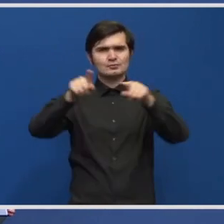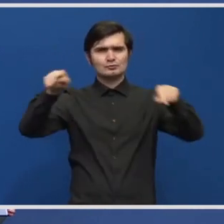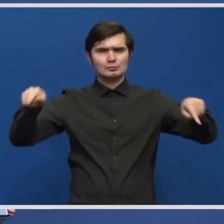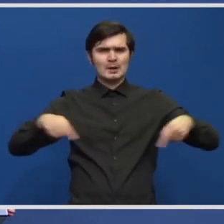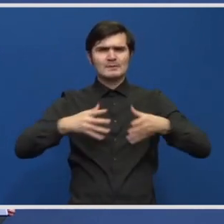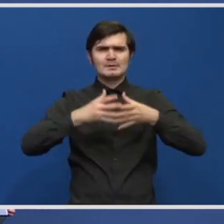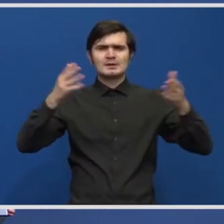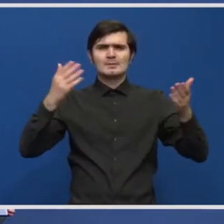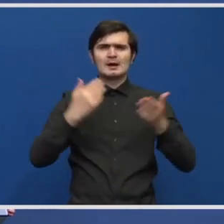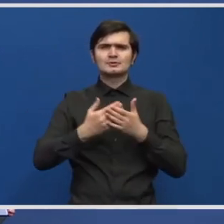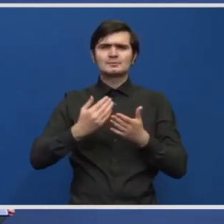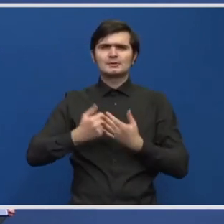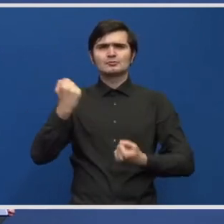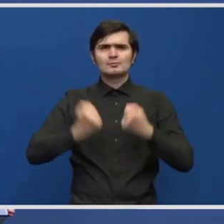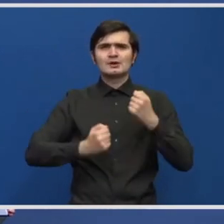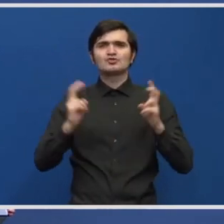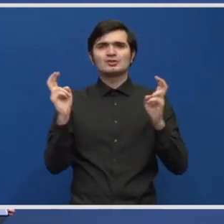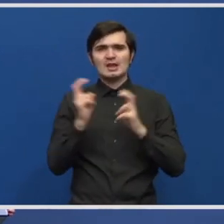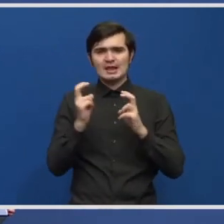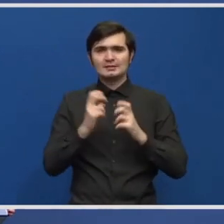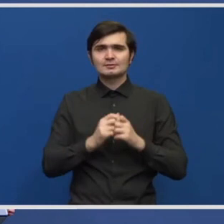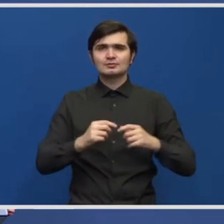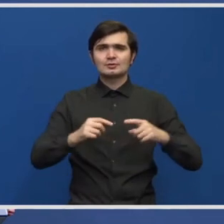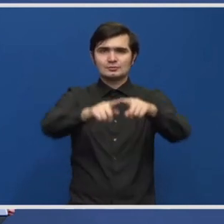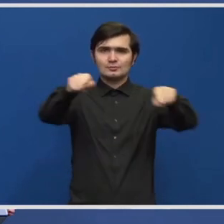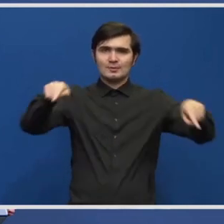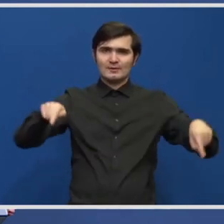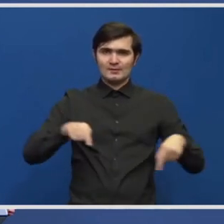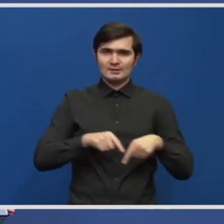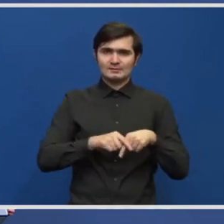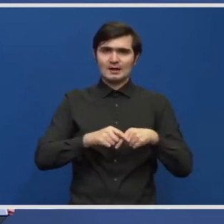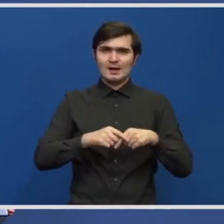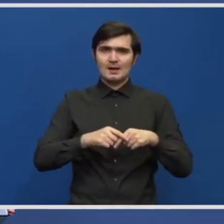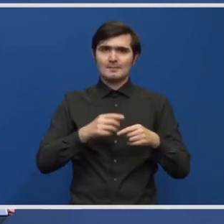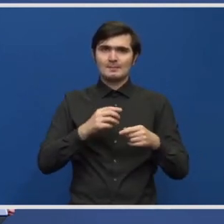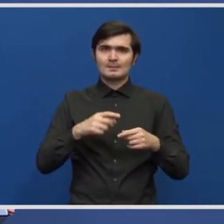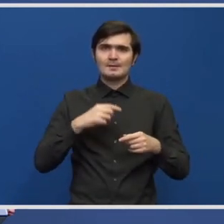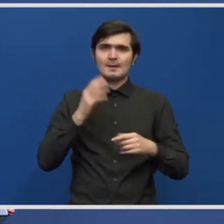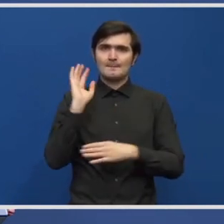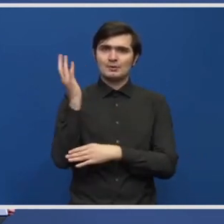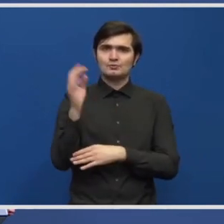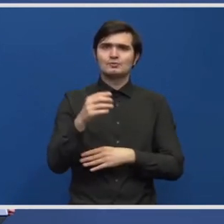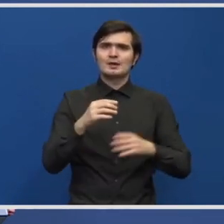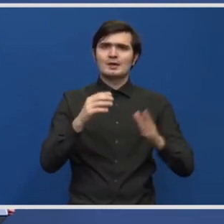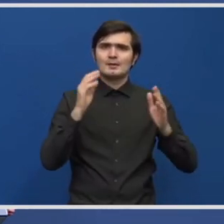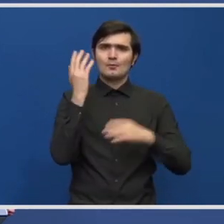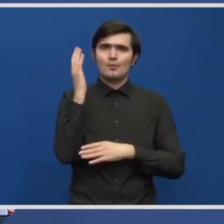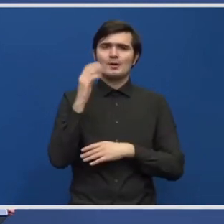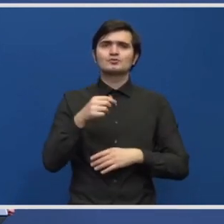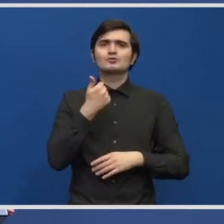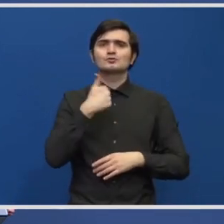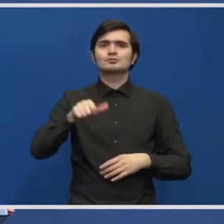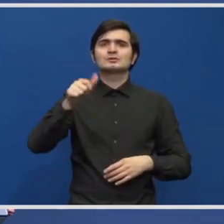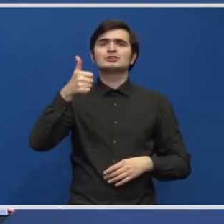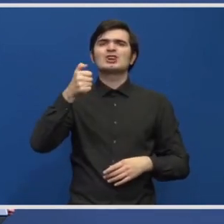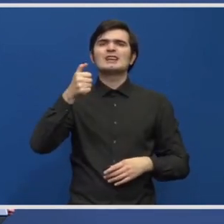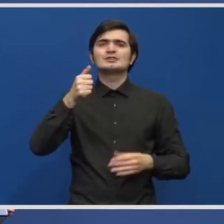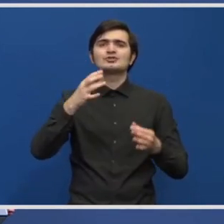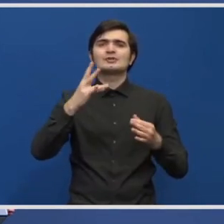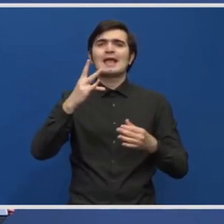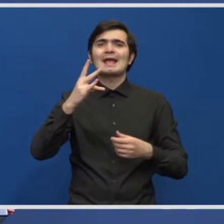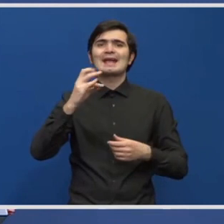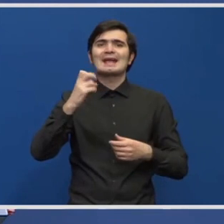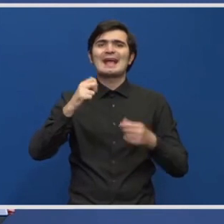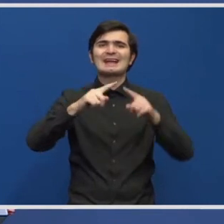pentru vehicule electrice. Suprafața perdelor forestiere este de 160 de hectare, deci nu e vorba de 3 copacici și coloci, de